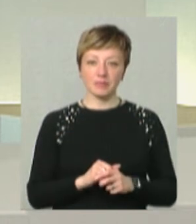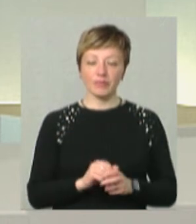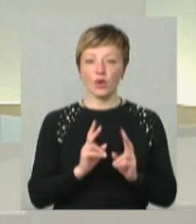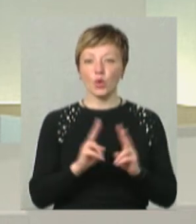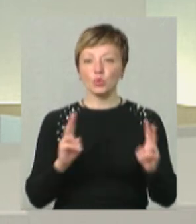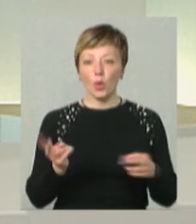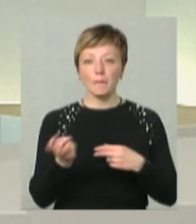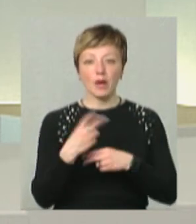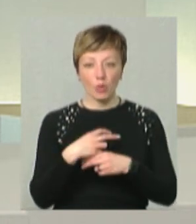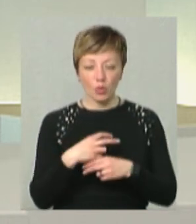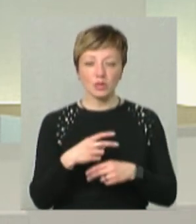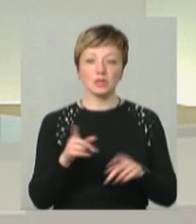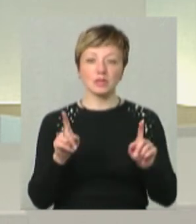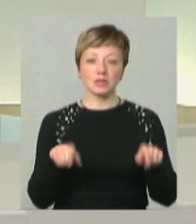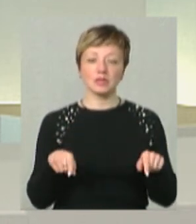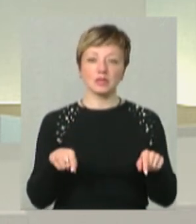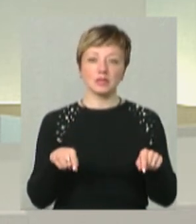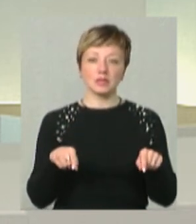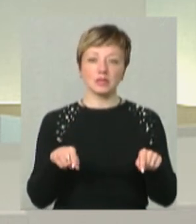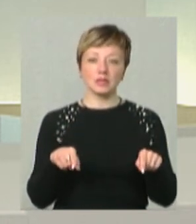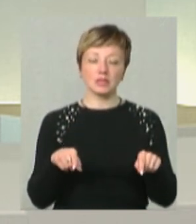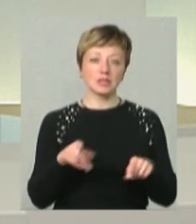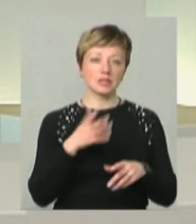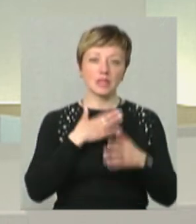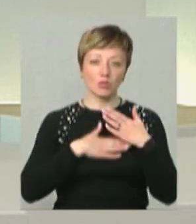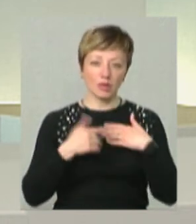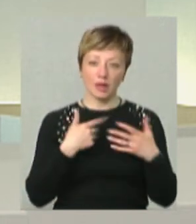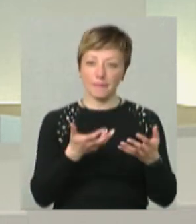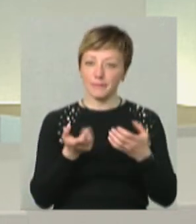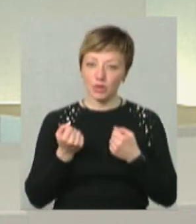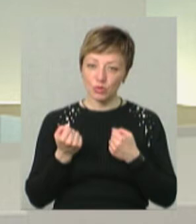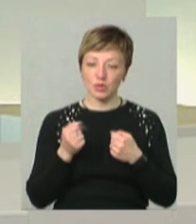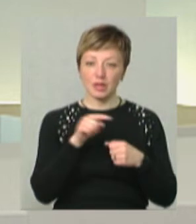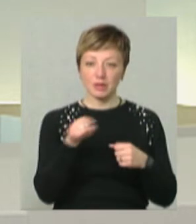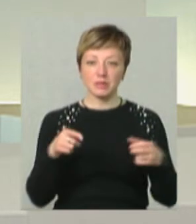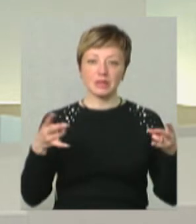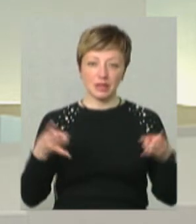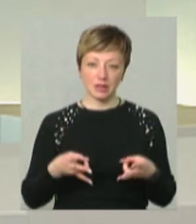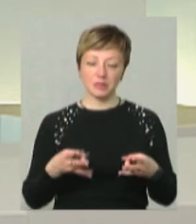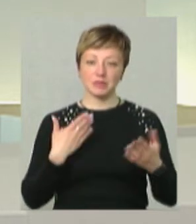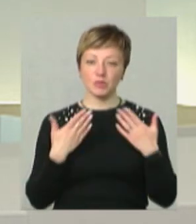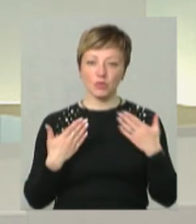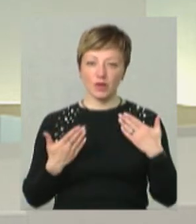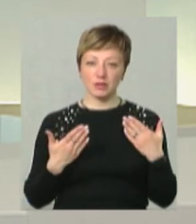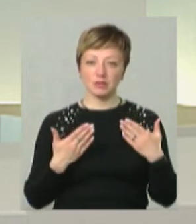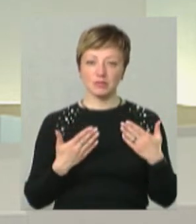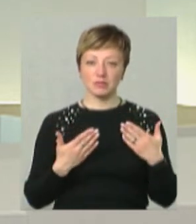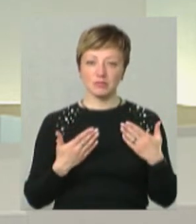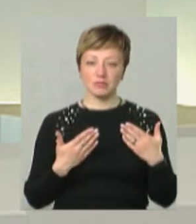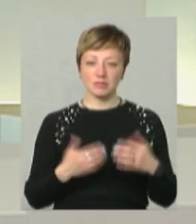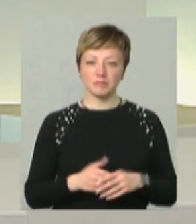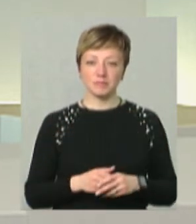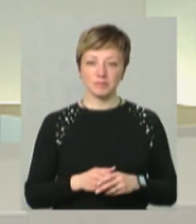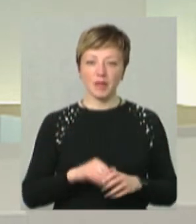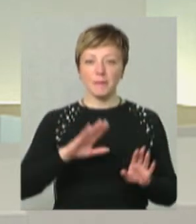Хто приходить, то залюбки я беру, тому що їм треба спілкуватися, комунікувати